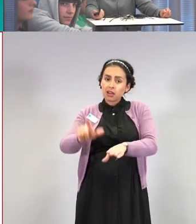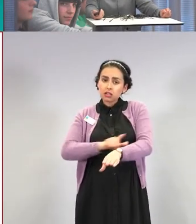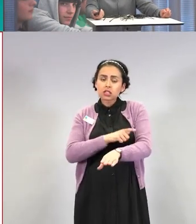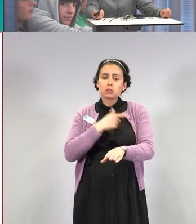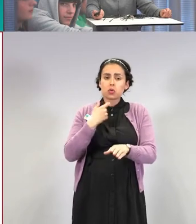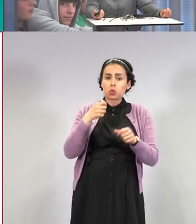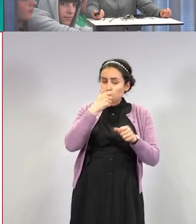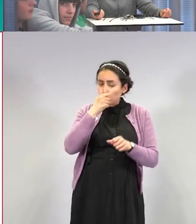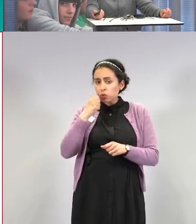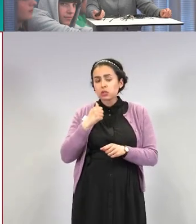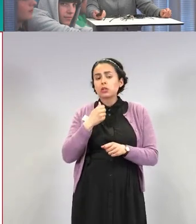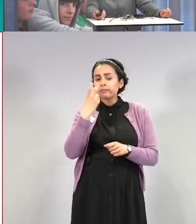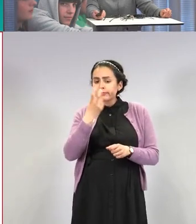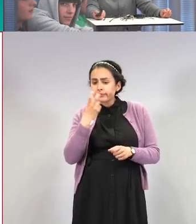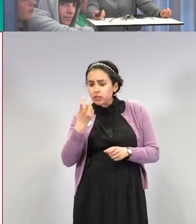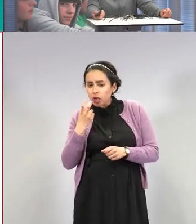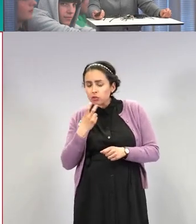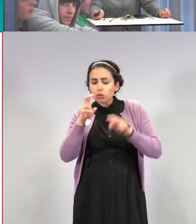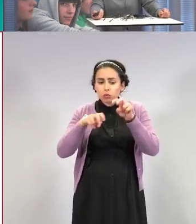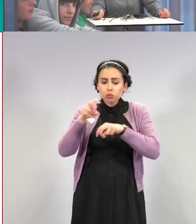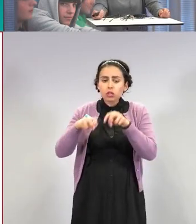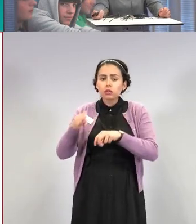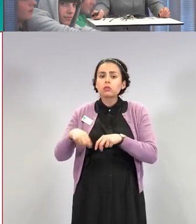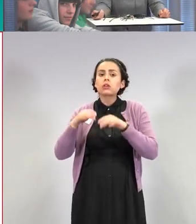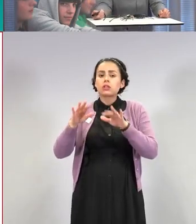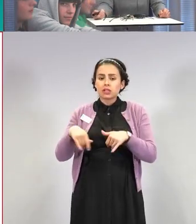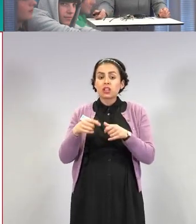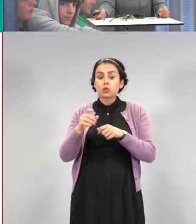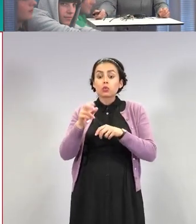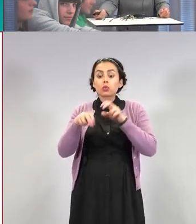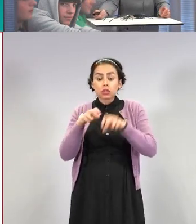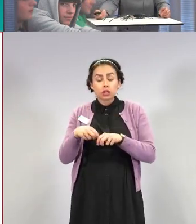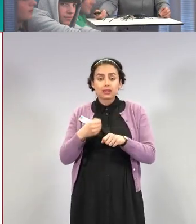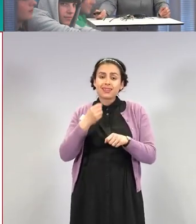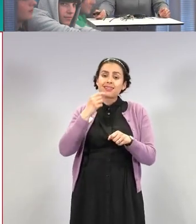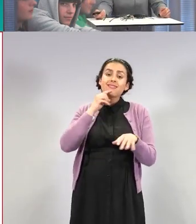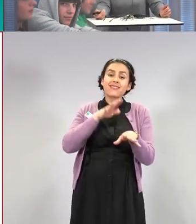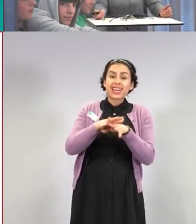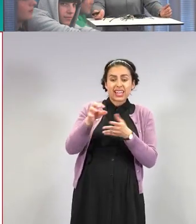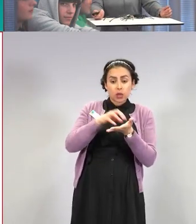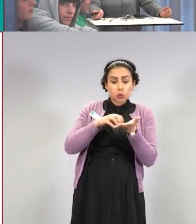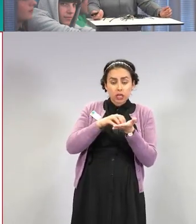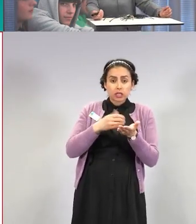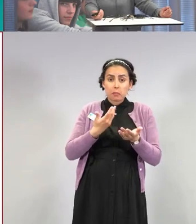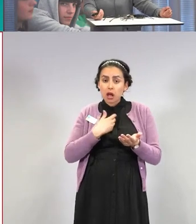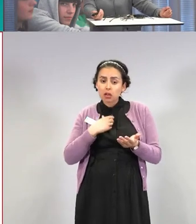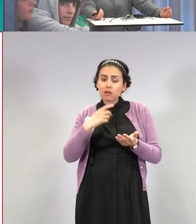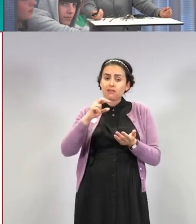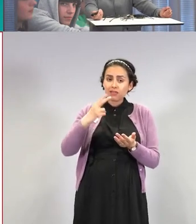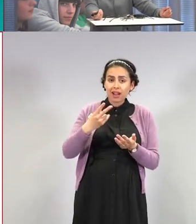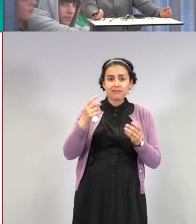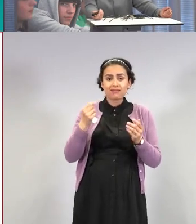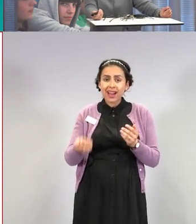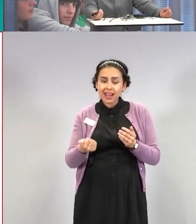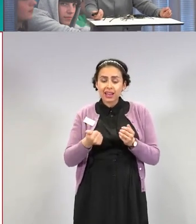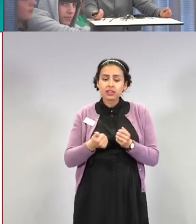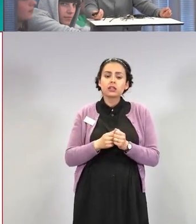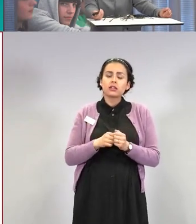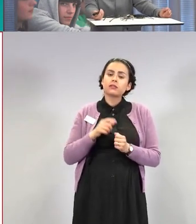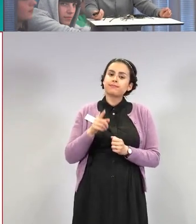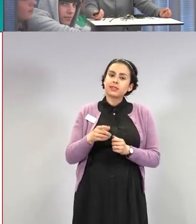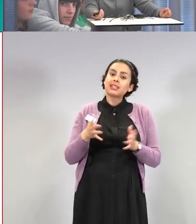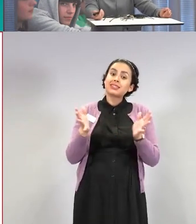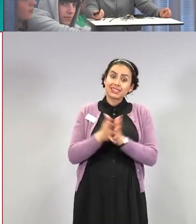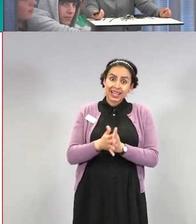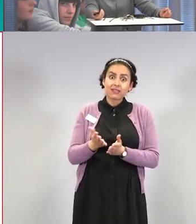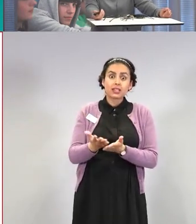niitä verihiutaleita ja sillä perusteella on tunnistettu tapauksia. Se on aika selvä, miksi tähän on menty. Miten se vaikuttaa nyt